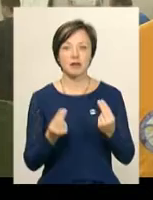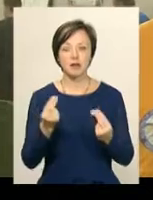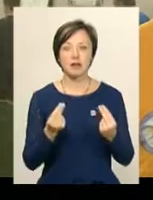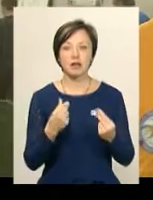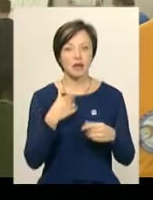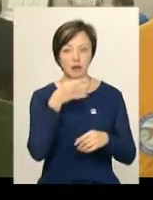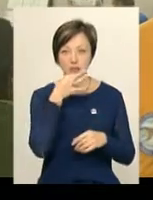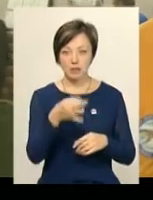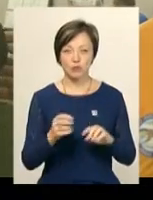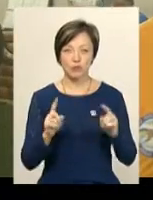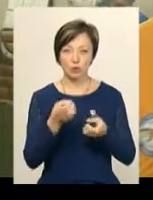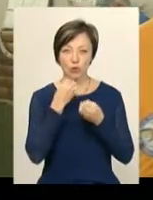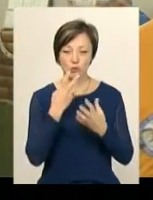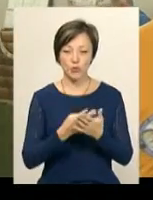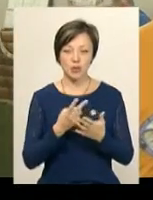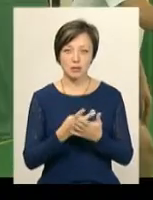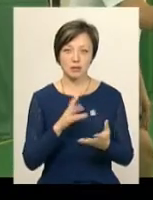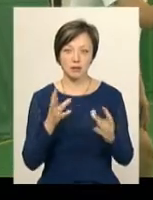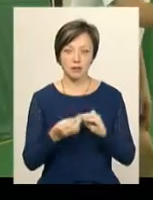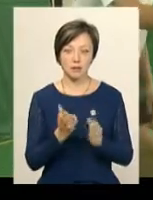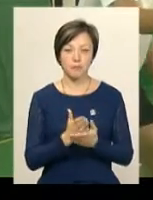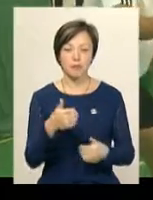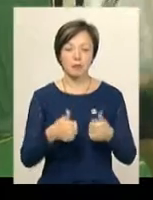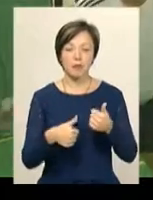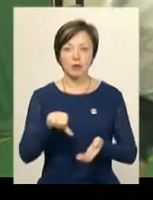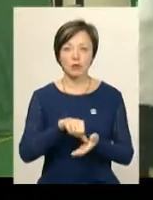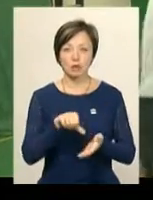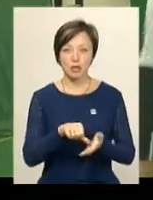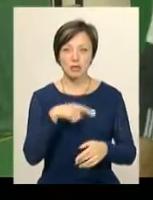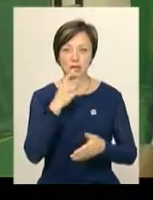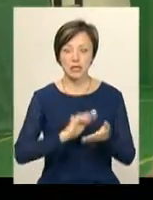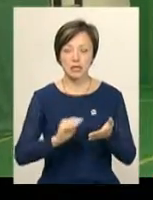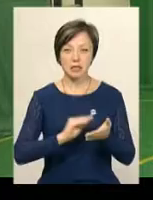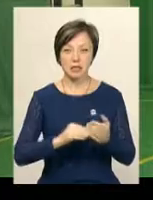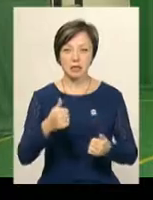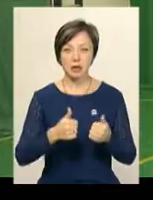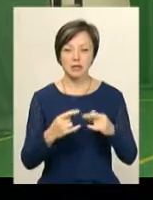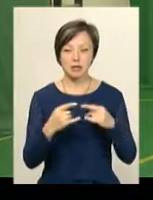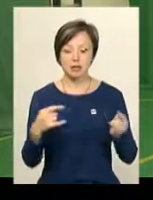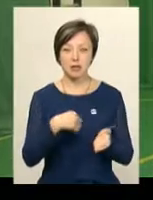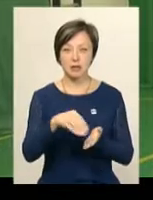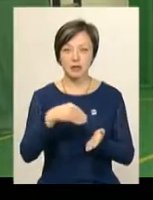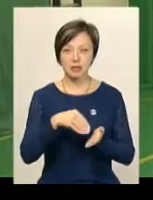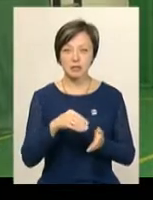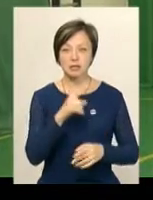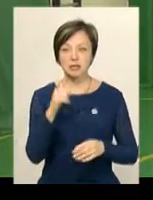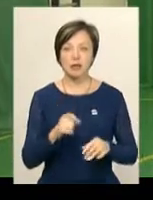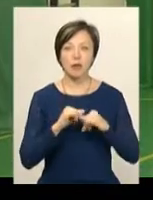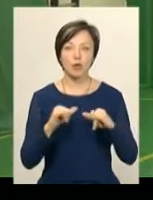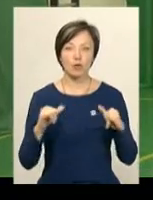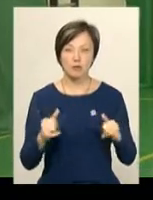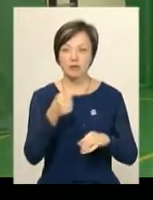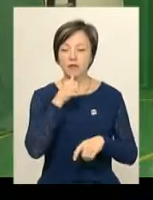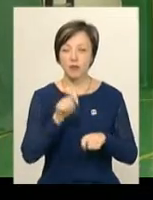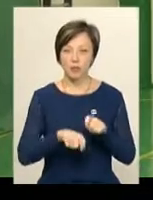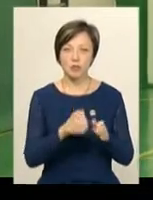Я вам скажу, що він дуже хороший показник, показую. Змагаються учасники, каже секретар змагань з настільного тенісу Сергій Франков, за прогресивною і